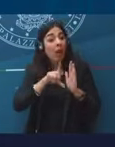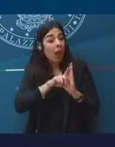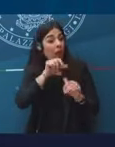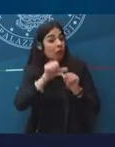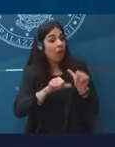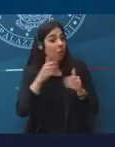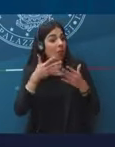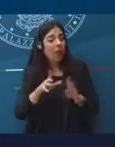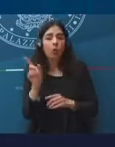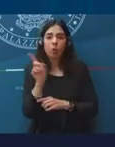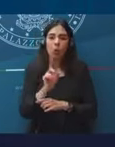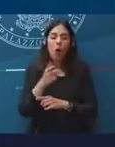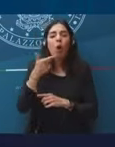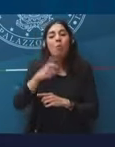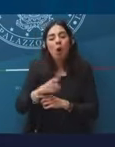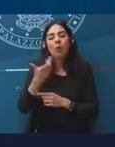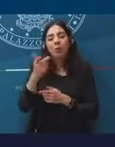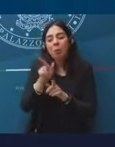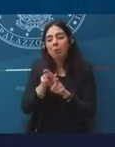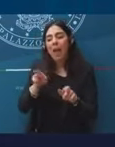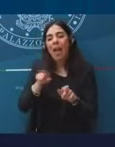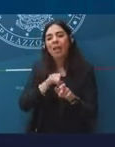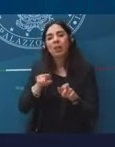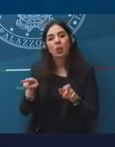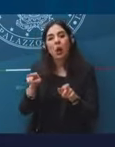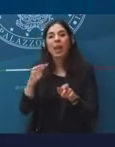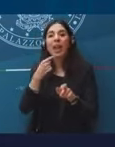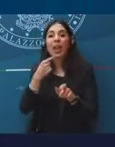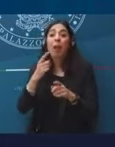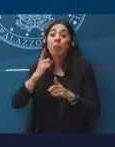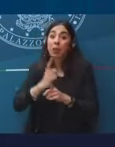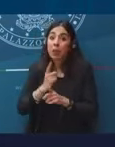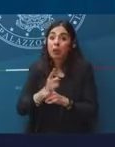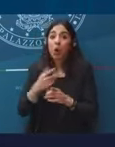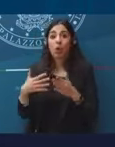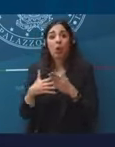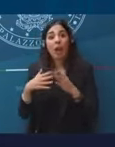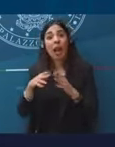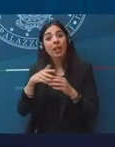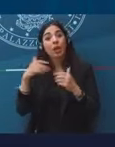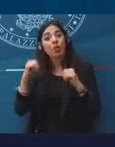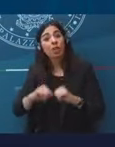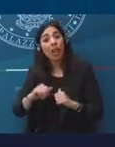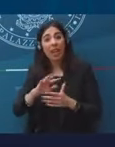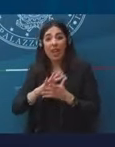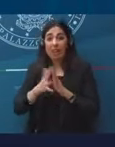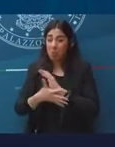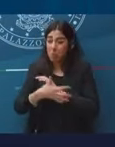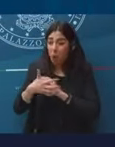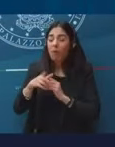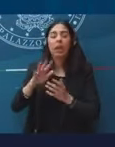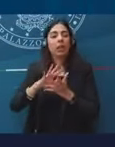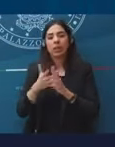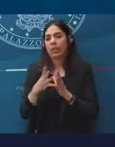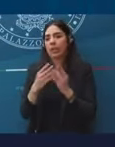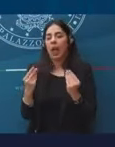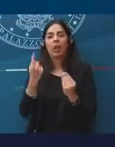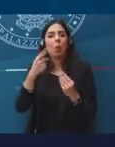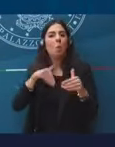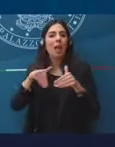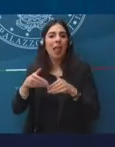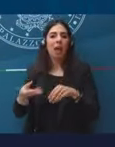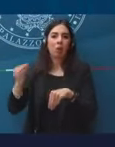i requisiti sono cresciuti per un miliardo. Cambia invece la disciplina del reddito di cittadinanza in una direzione che